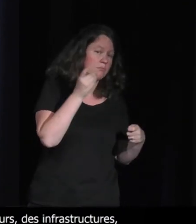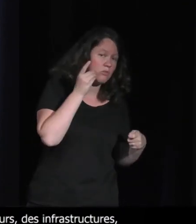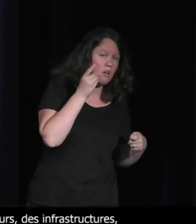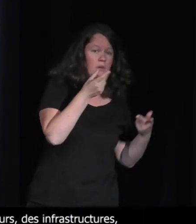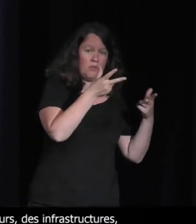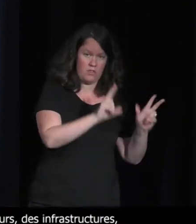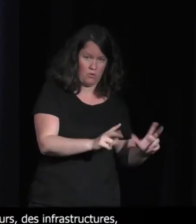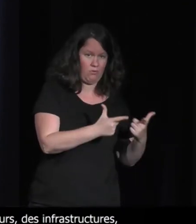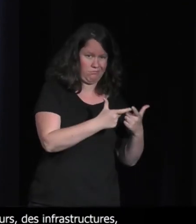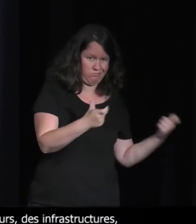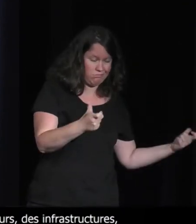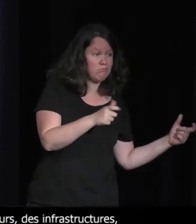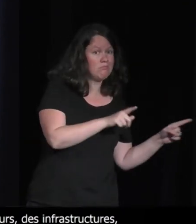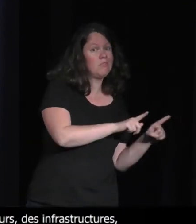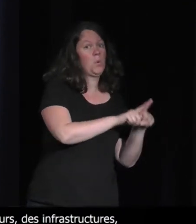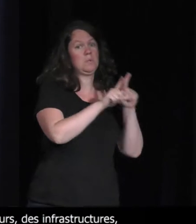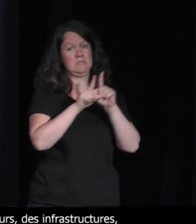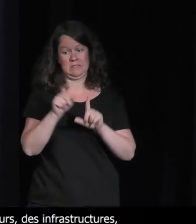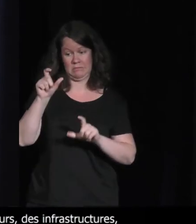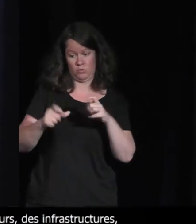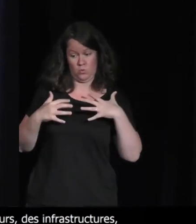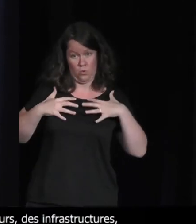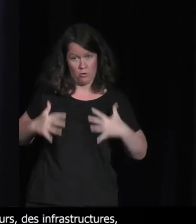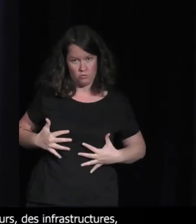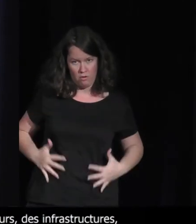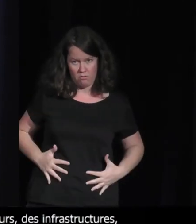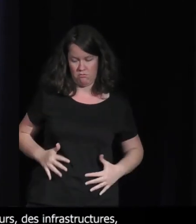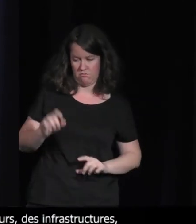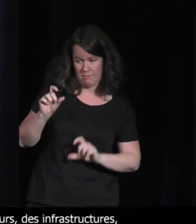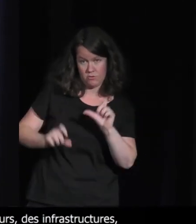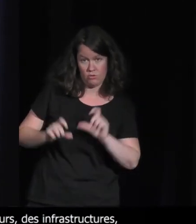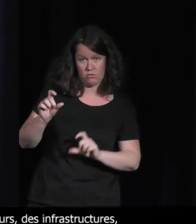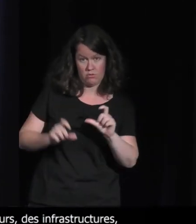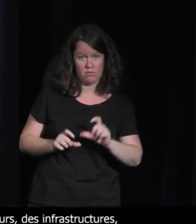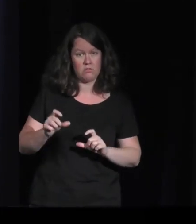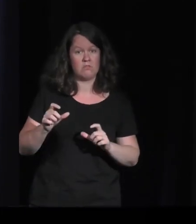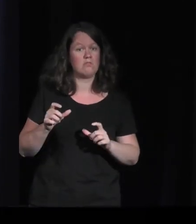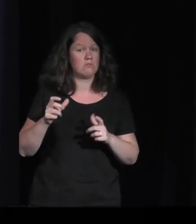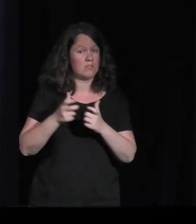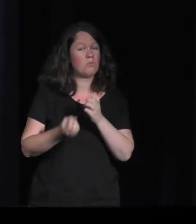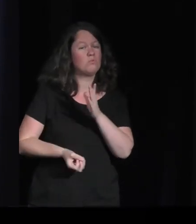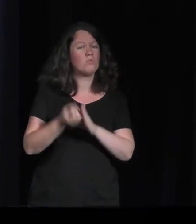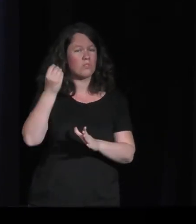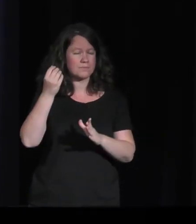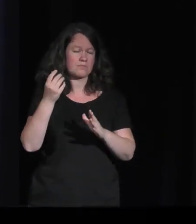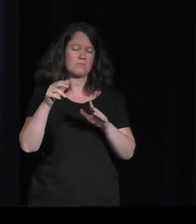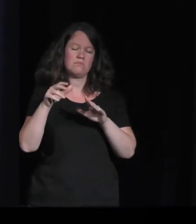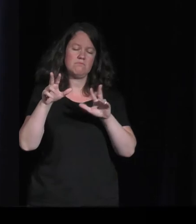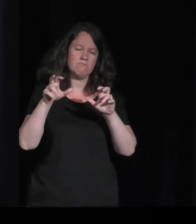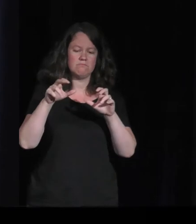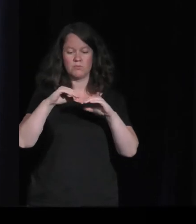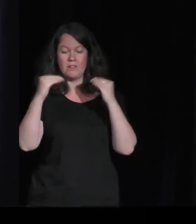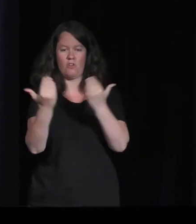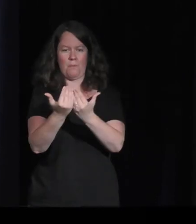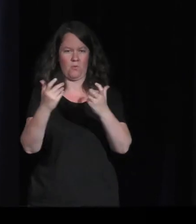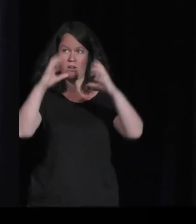des usages qui vont entraîner de la production de matériel un peu invisible, notamment le cloud gaming et le streaming. puisque sur Internet,